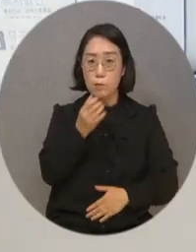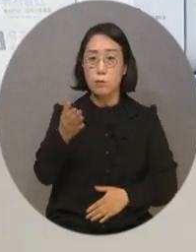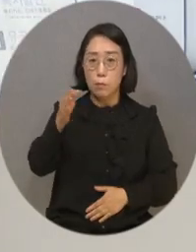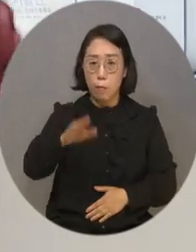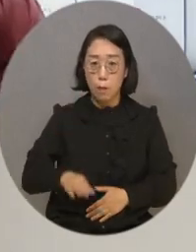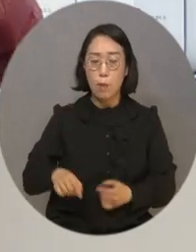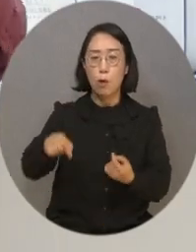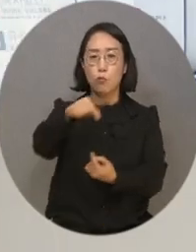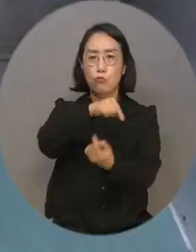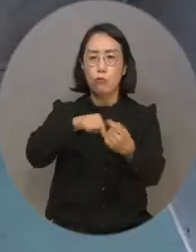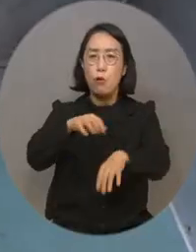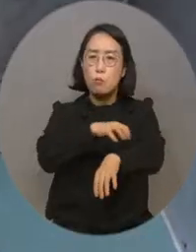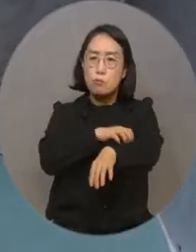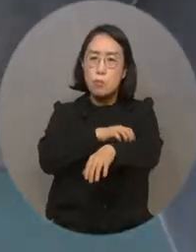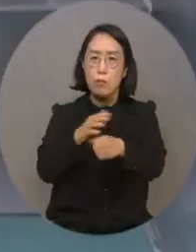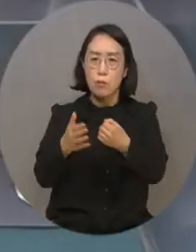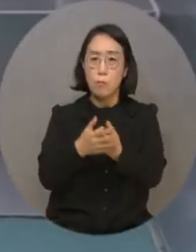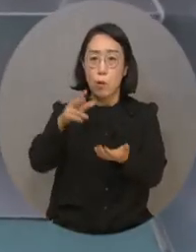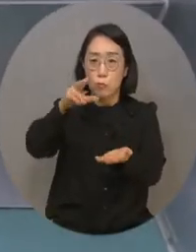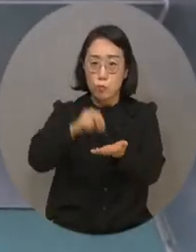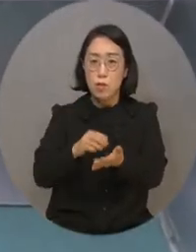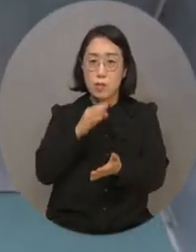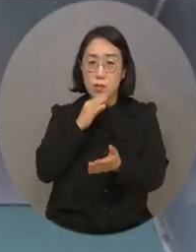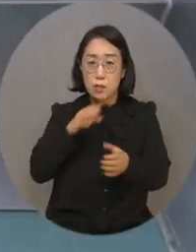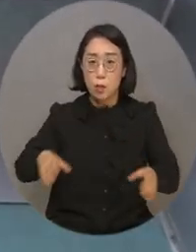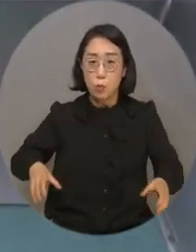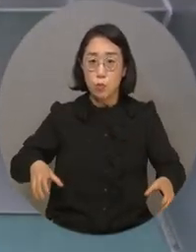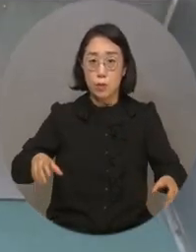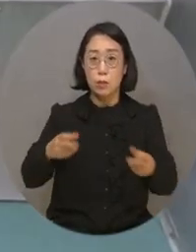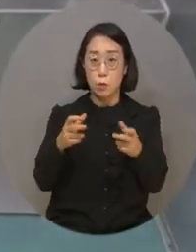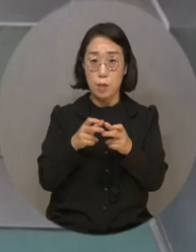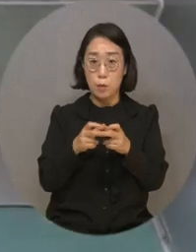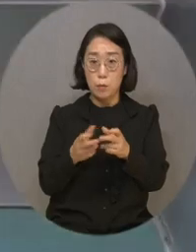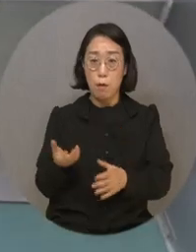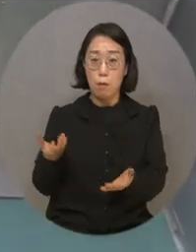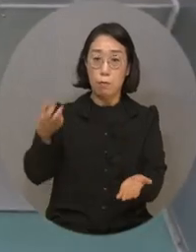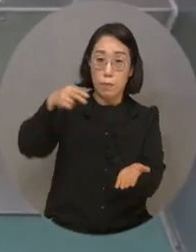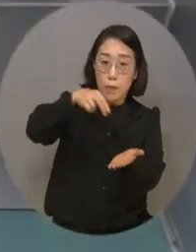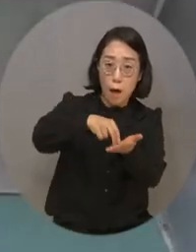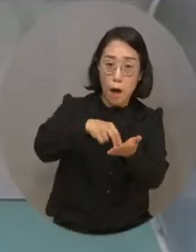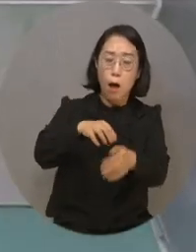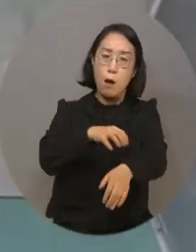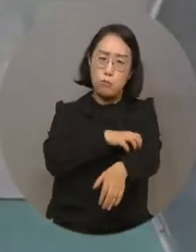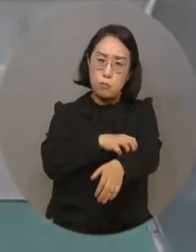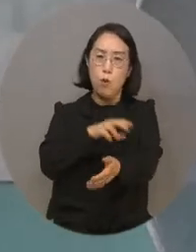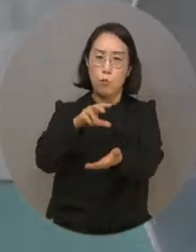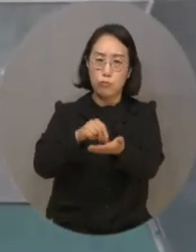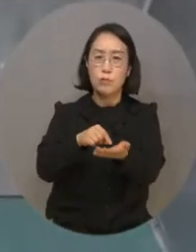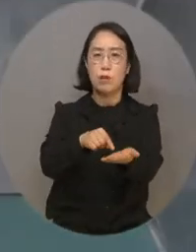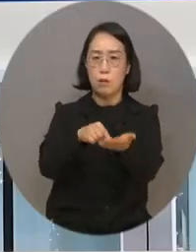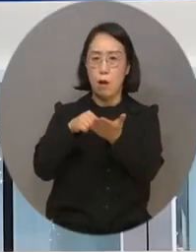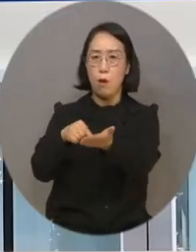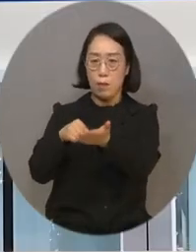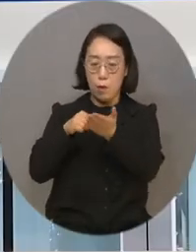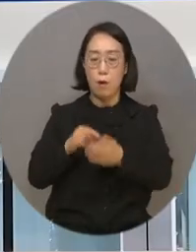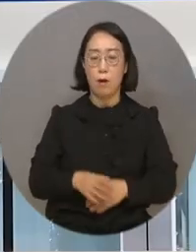운영상의 문제로 실제 휠체어 이용 장애인의 기차 이용이 불편하다는 지적이 제기되고 있습니다.